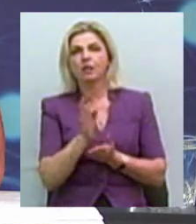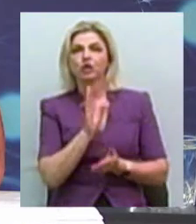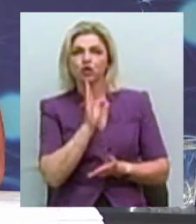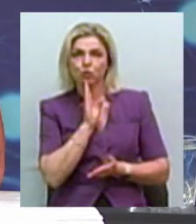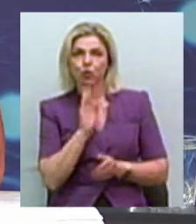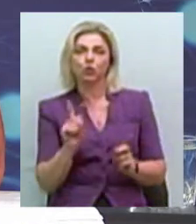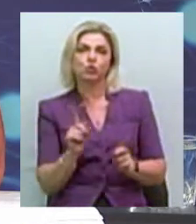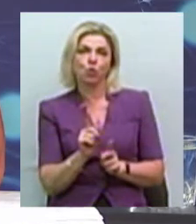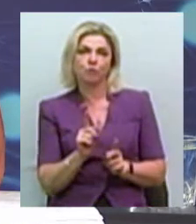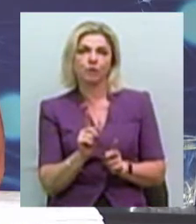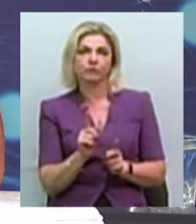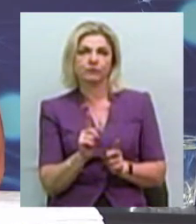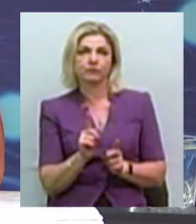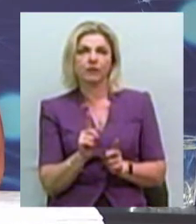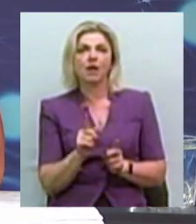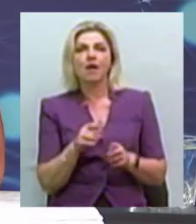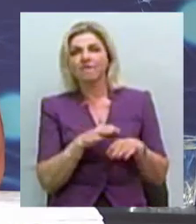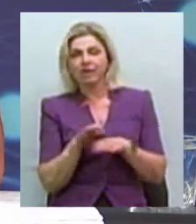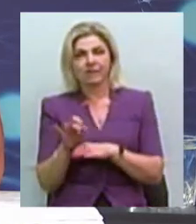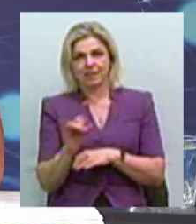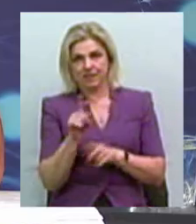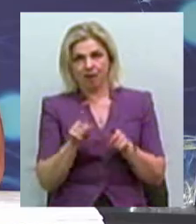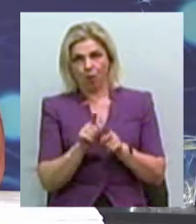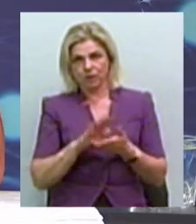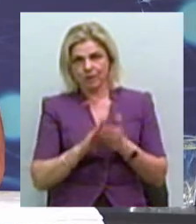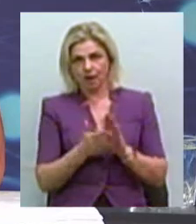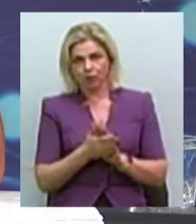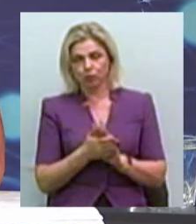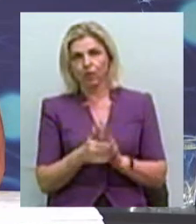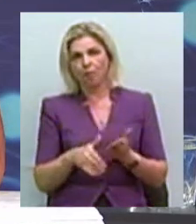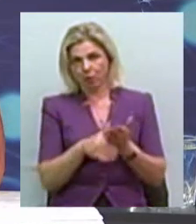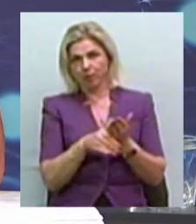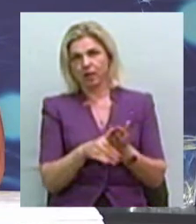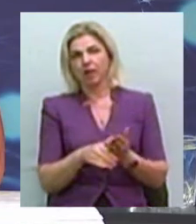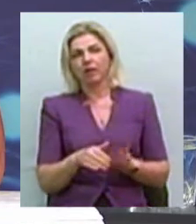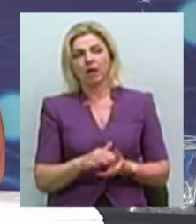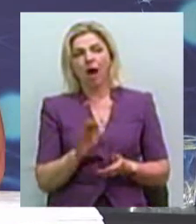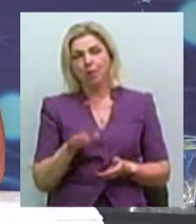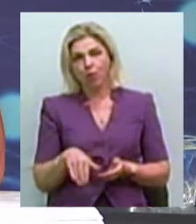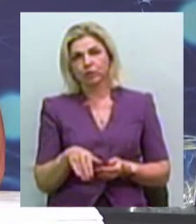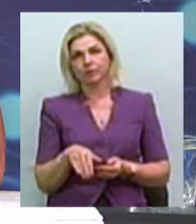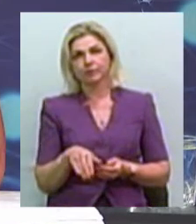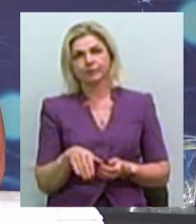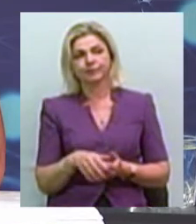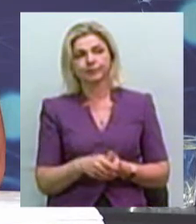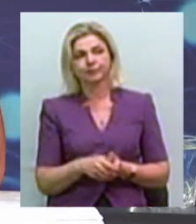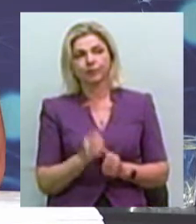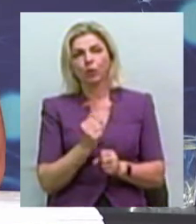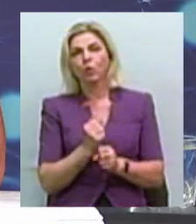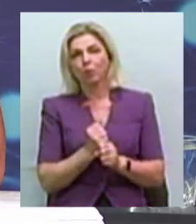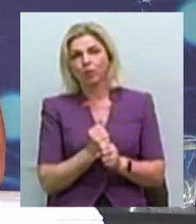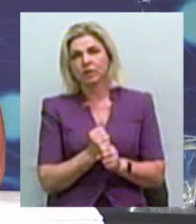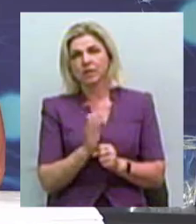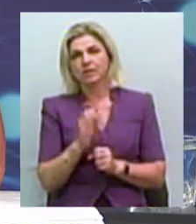для того, щоб вивезти їх з такого стану і попередити їх, які можливі наслідки. а потім, звичайно, це робота